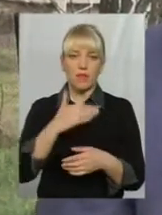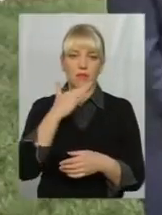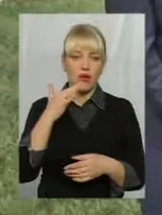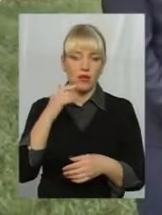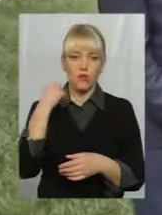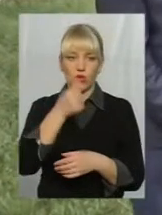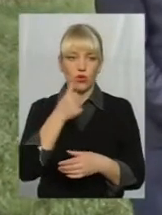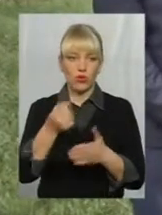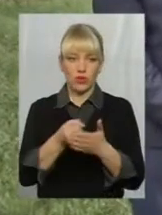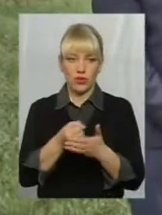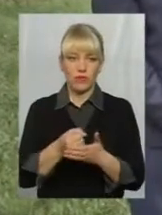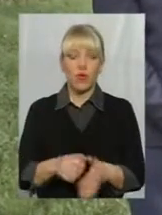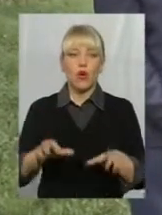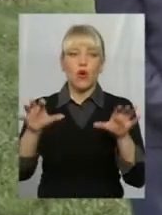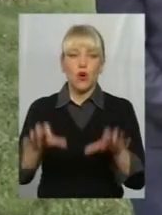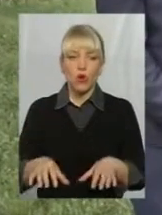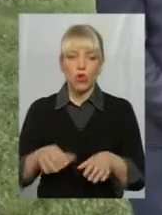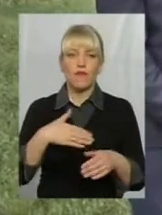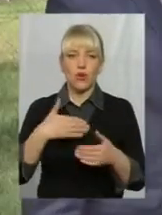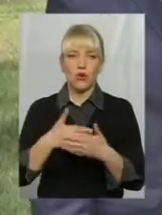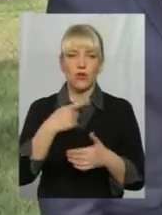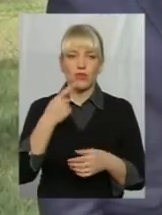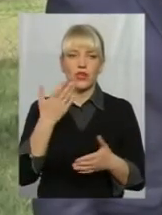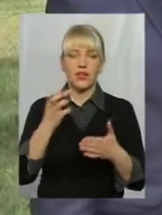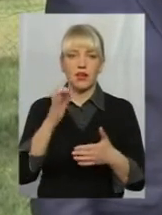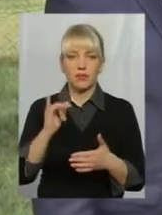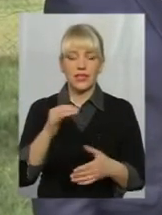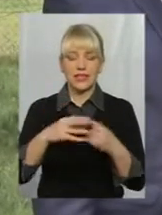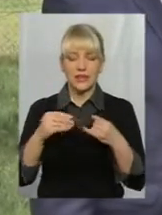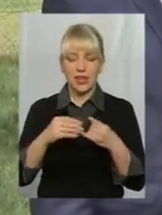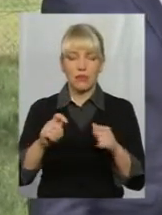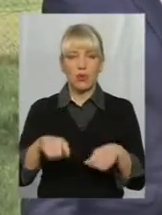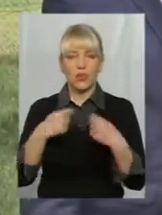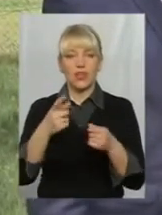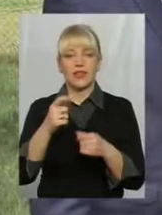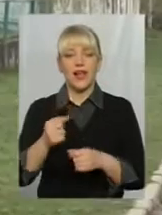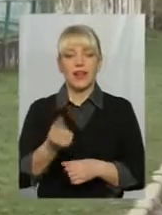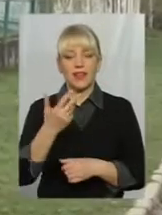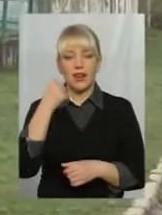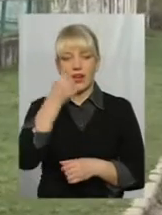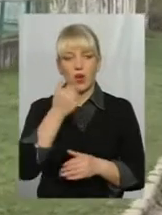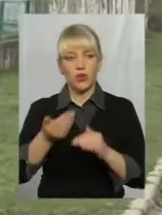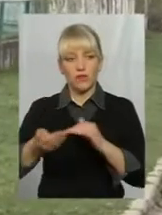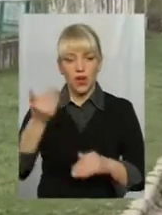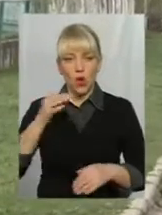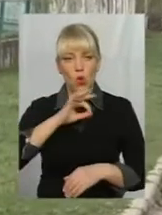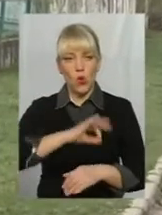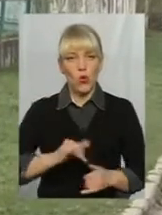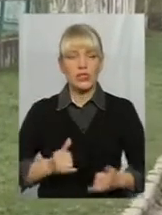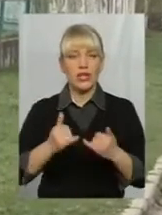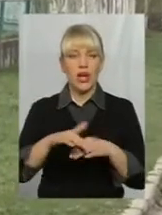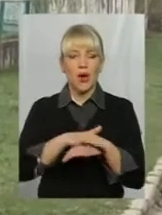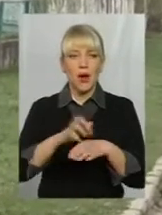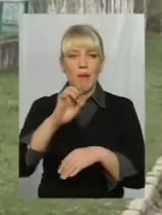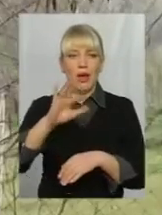сюди. Голова громади наголошує, коли б землю передали на кілька років раніше, користі для громади було б більше,